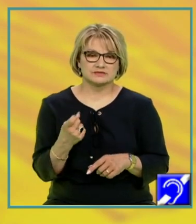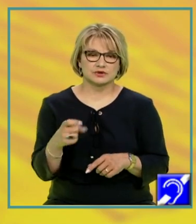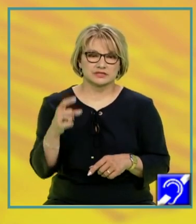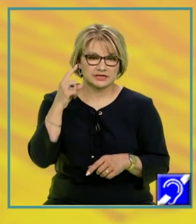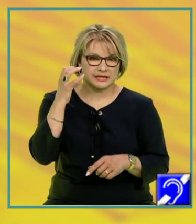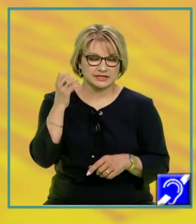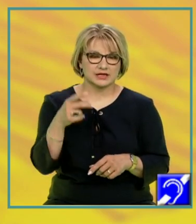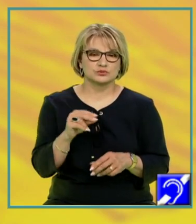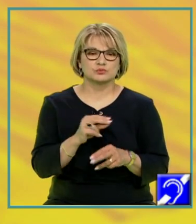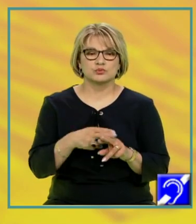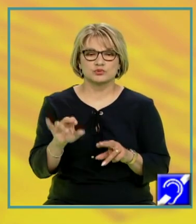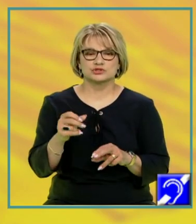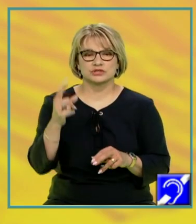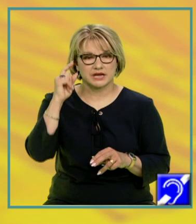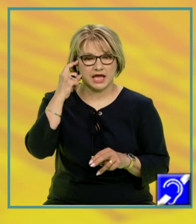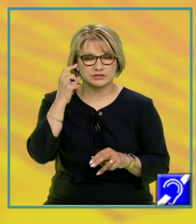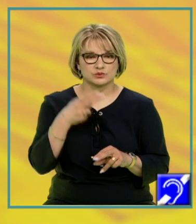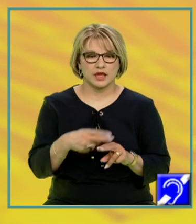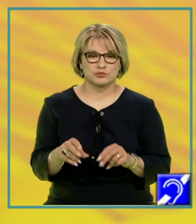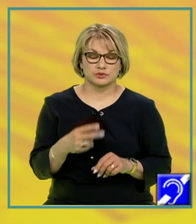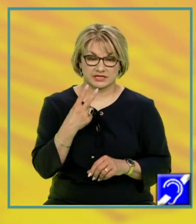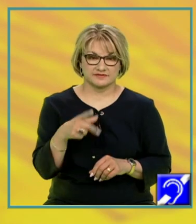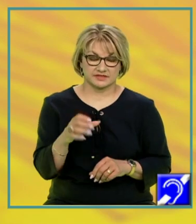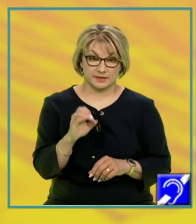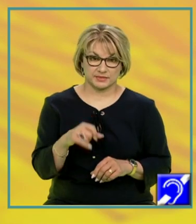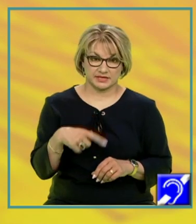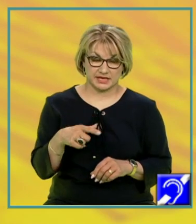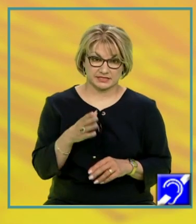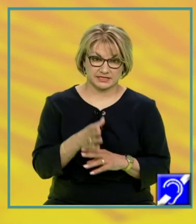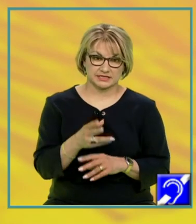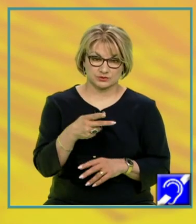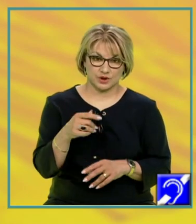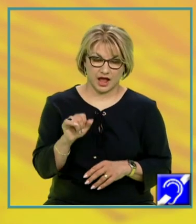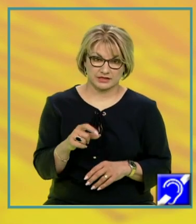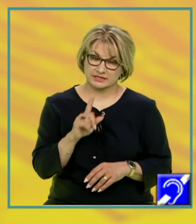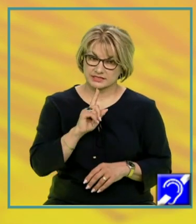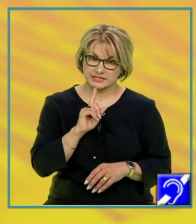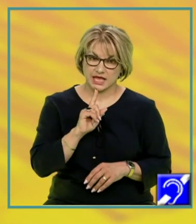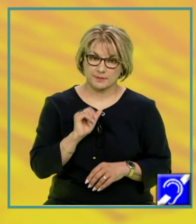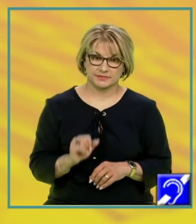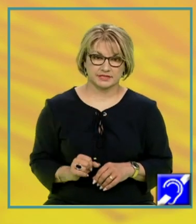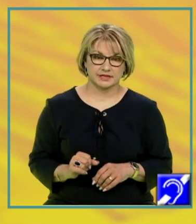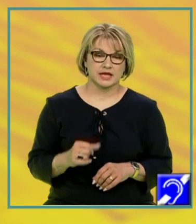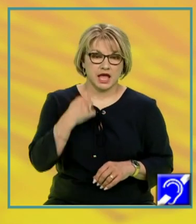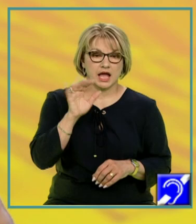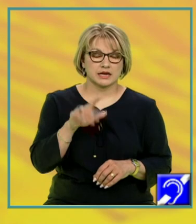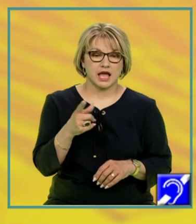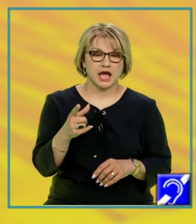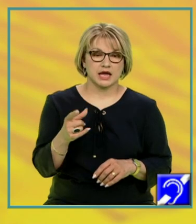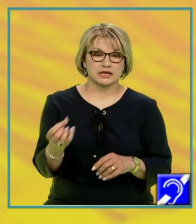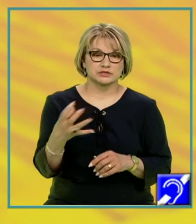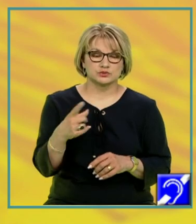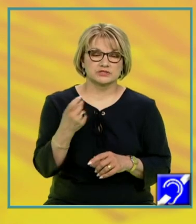intelectul pur și din rațiunea pură. Vom vedea că empiric, în sensul lui Kant, înseamnă care are sursa în